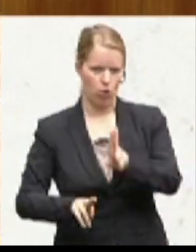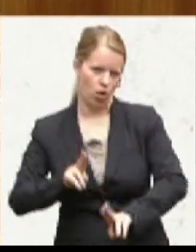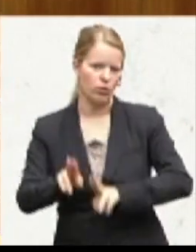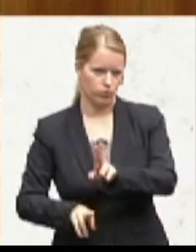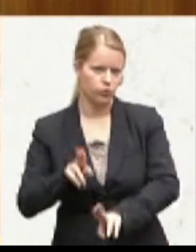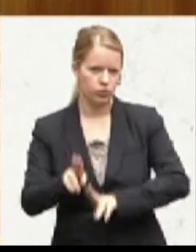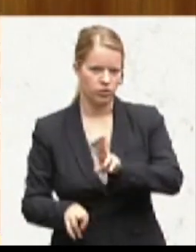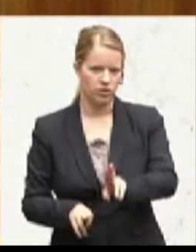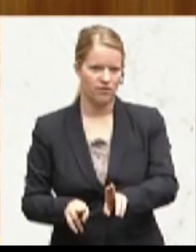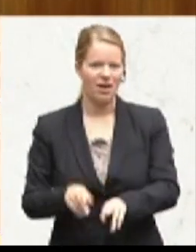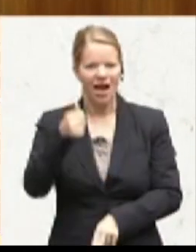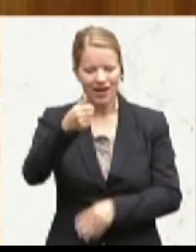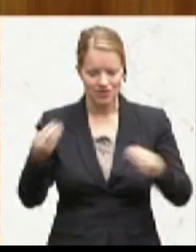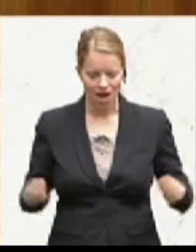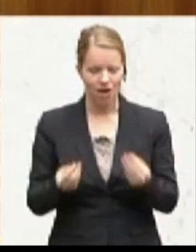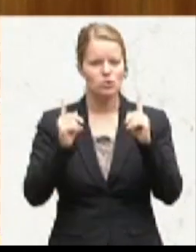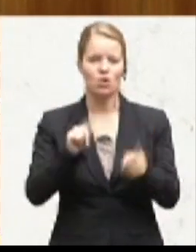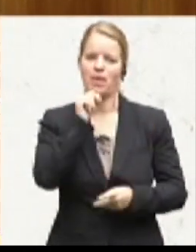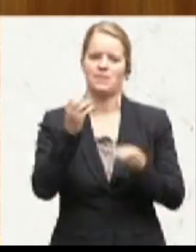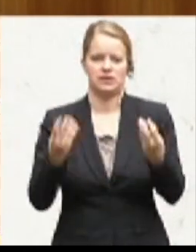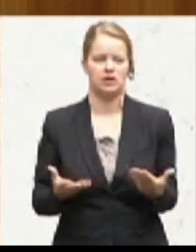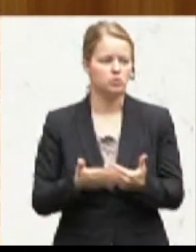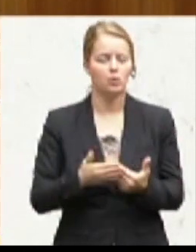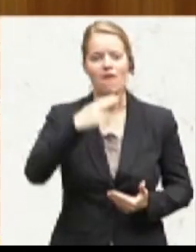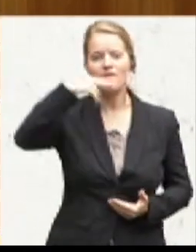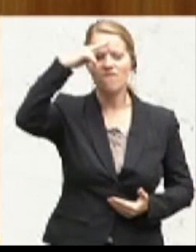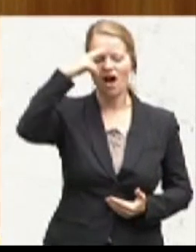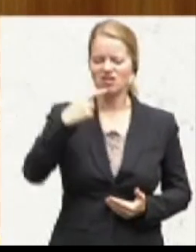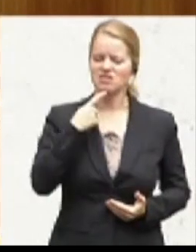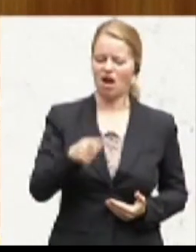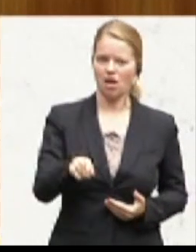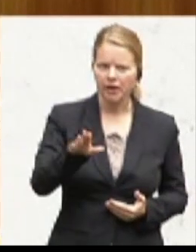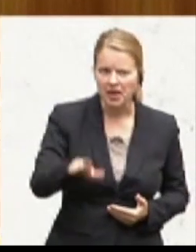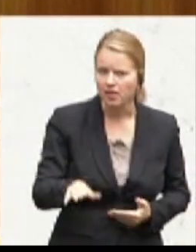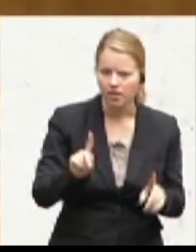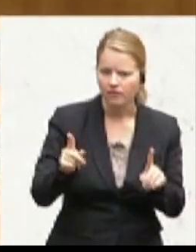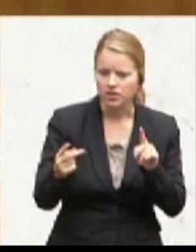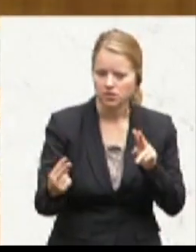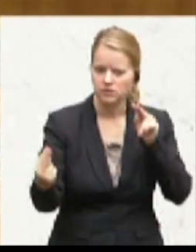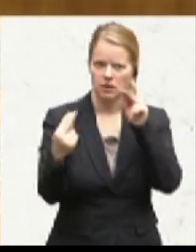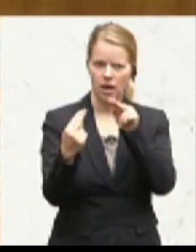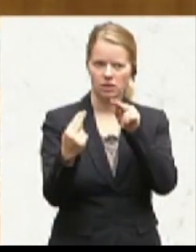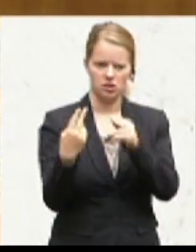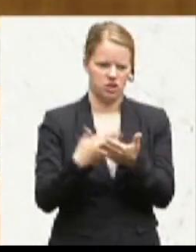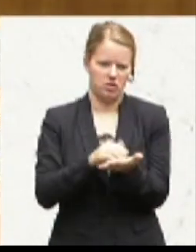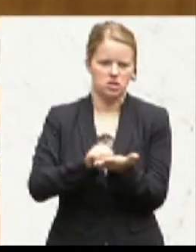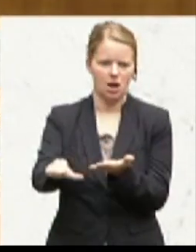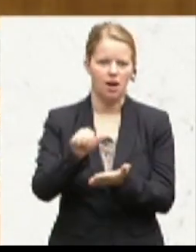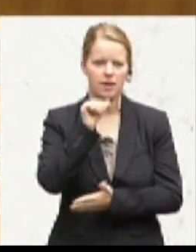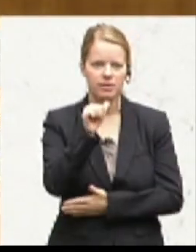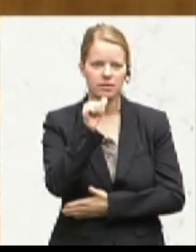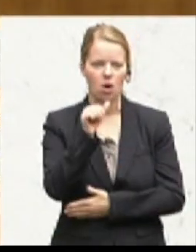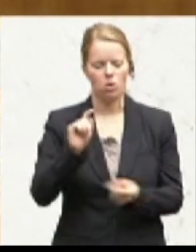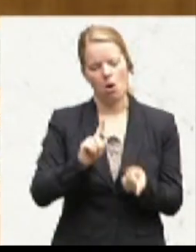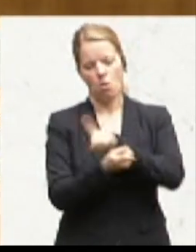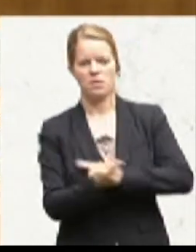nicht passieren, dass Väter, die sagen, jetzt sehe ich mein Kind nicht mehr, darum zahle ich nichts mehr. Oder auf der anderen Seite zu sagen, also das ist mehr als